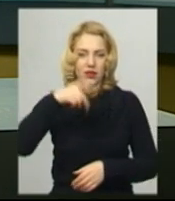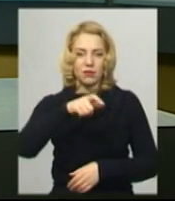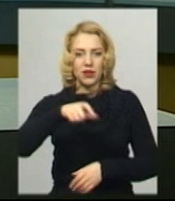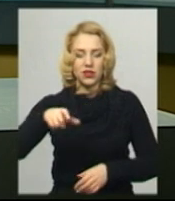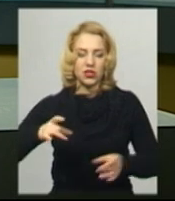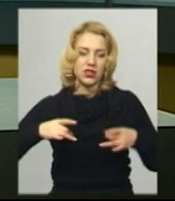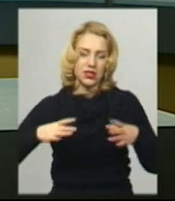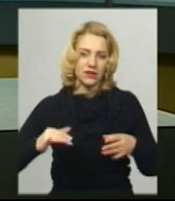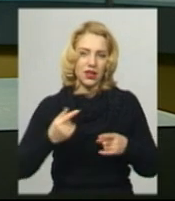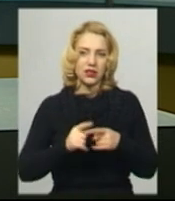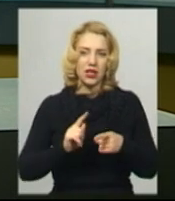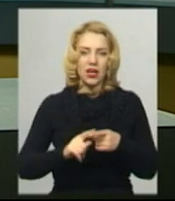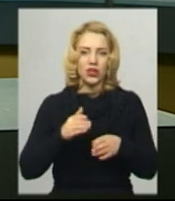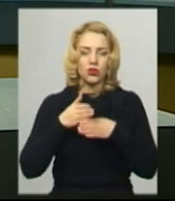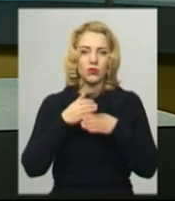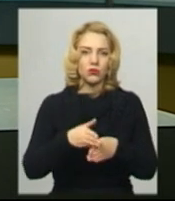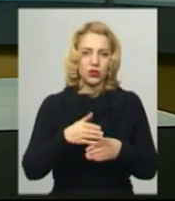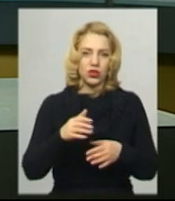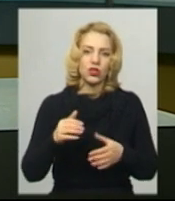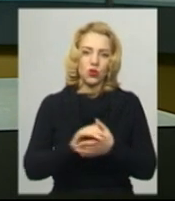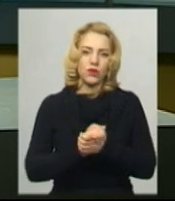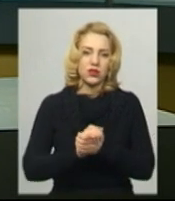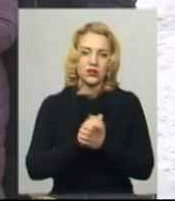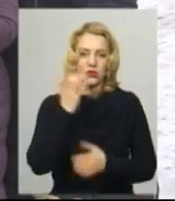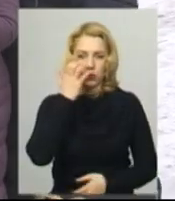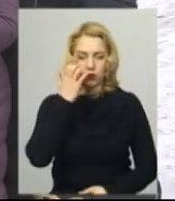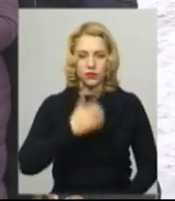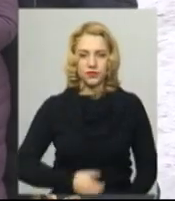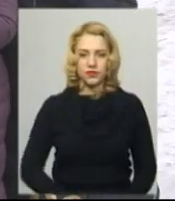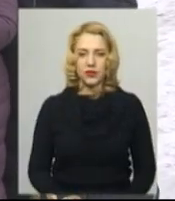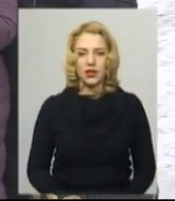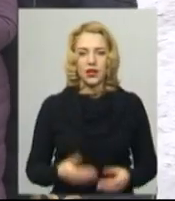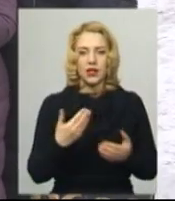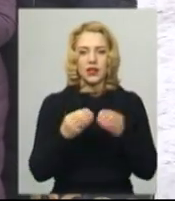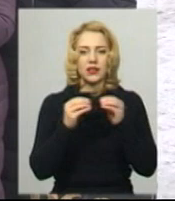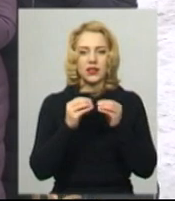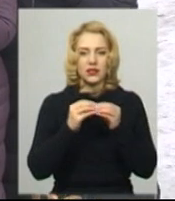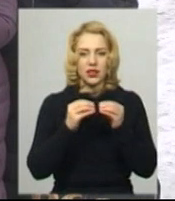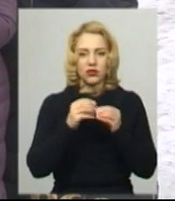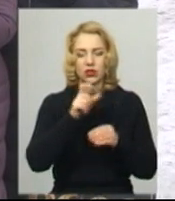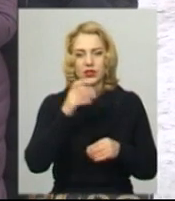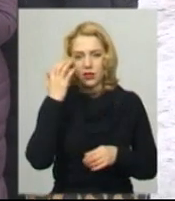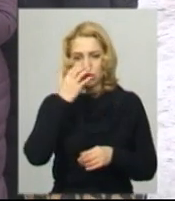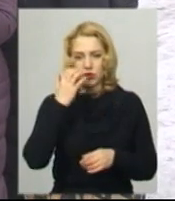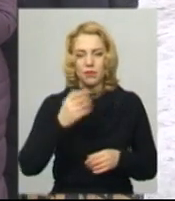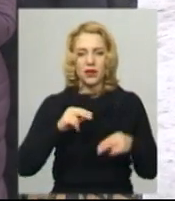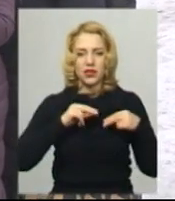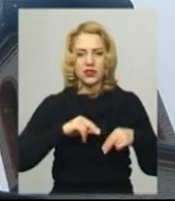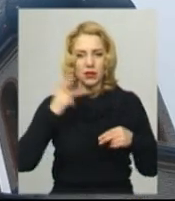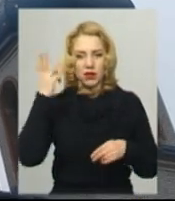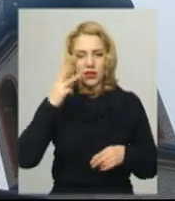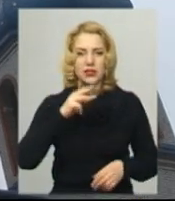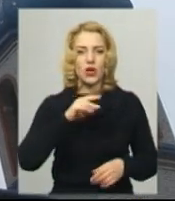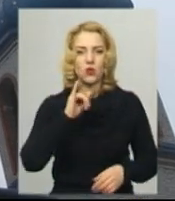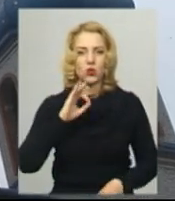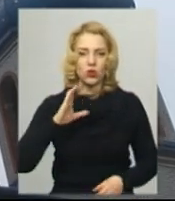роботи підприємства Українського товариства «Сліпих». Сьогодні близько десятка незрячих та слабозорих працівників Хмельницького підприємства